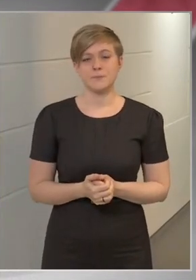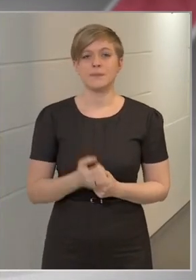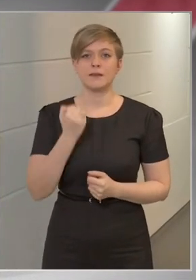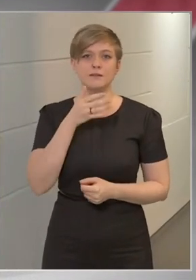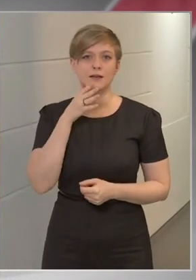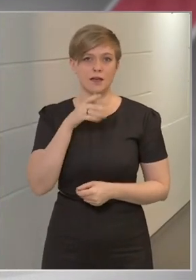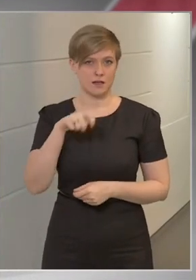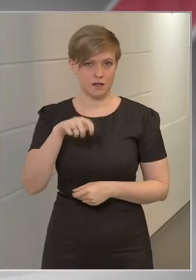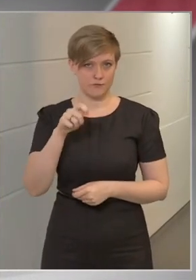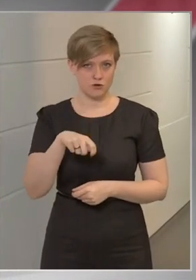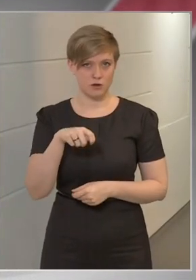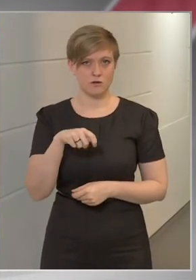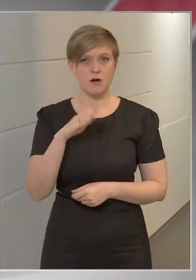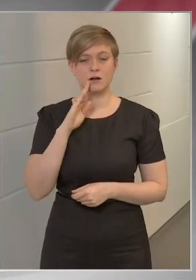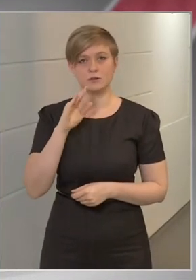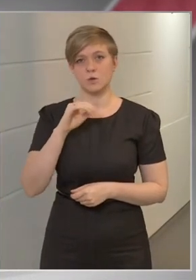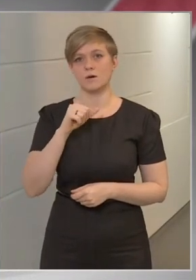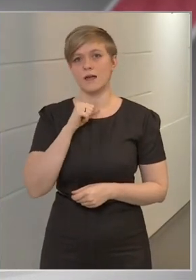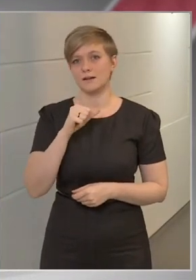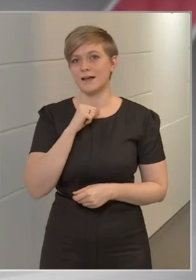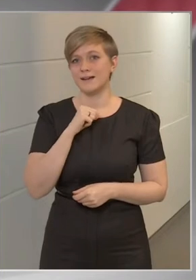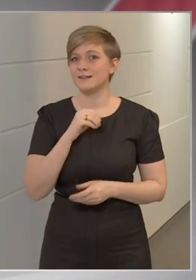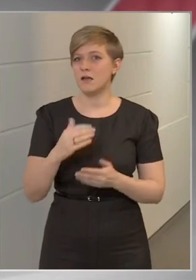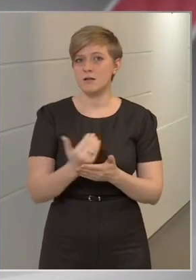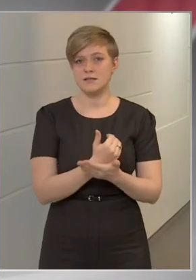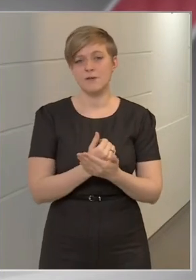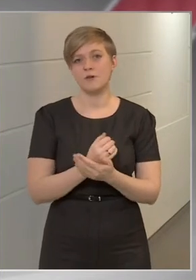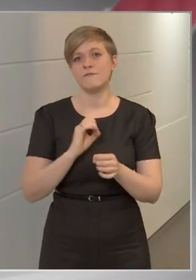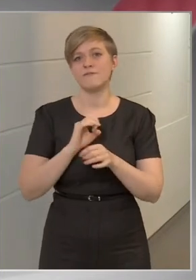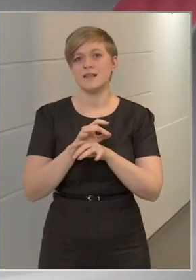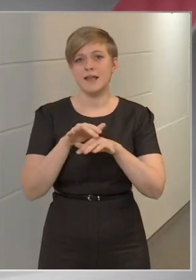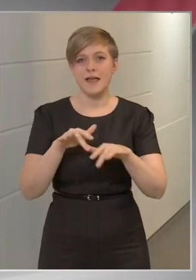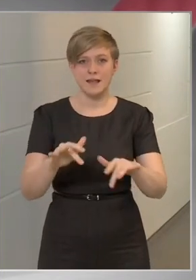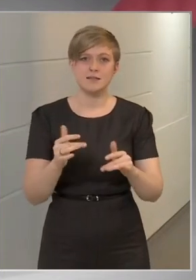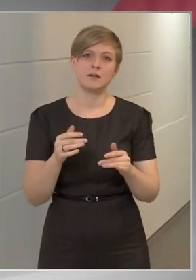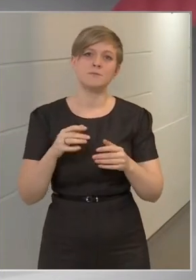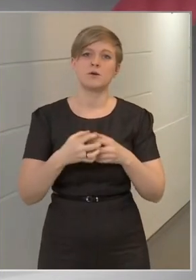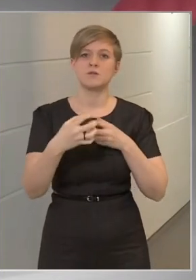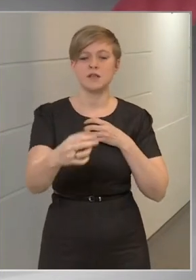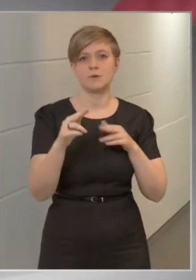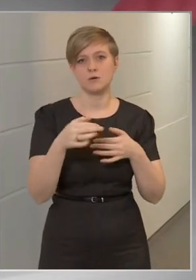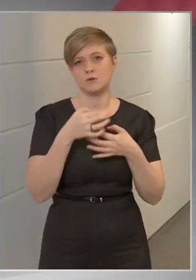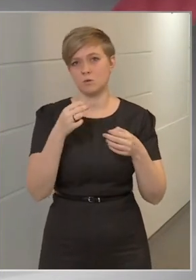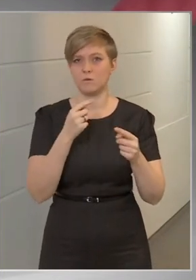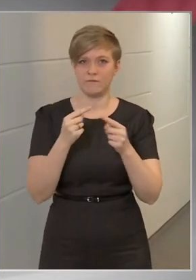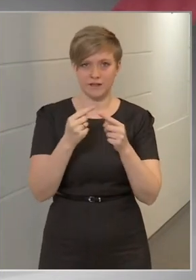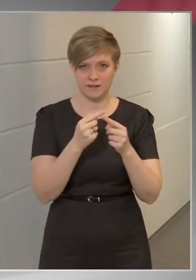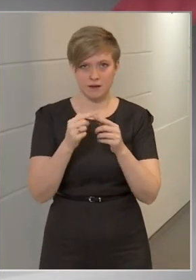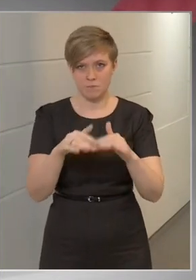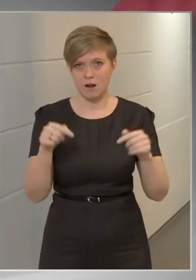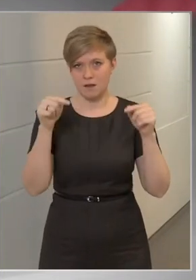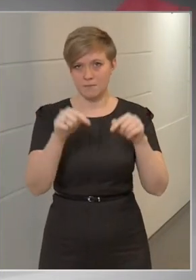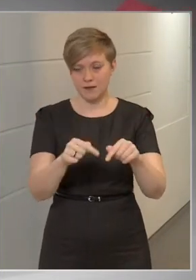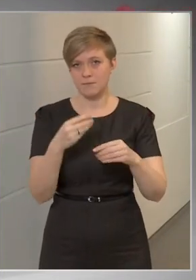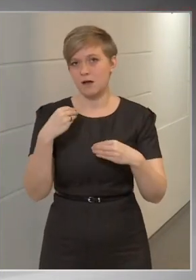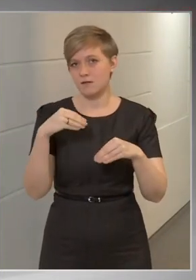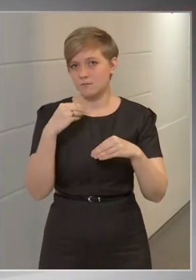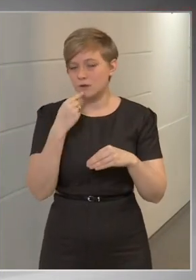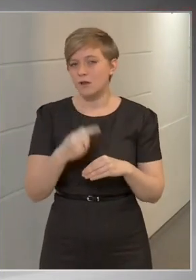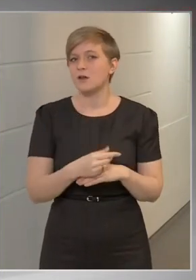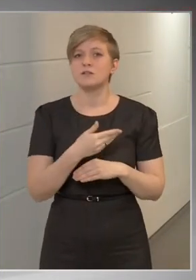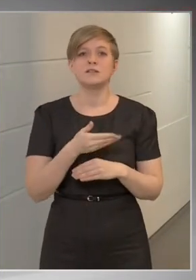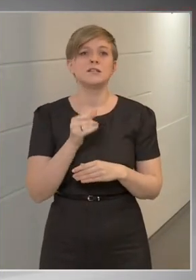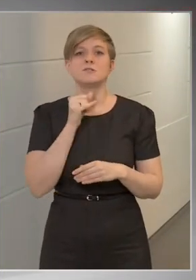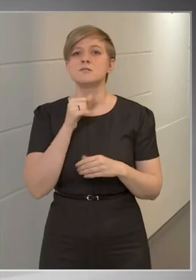képviselője Aratú Gergely kihasználva a veszélyhelyzet meghosszabításáról szóló parlamenti vitát azt állította a parlamentben, hogy nincs